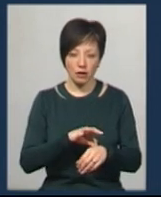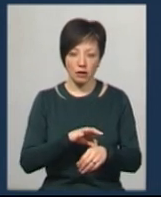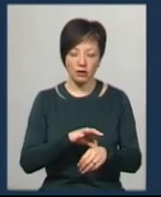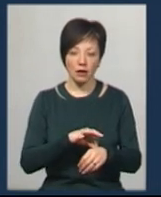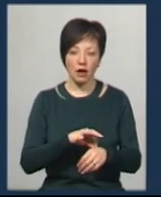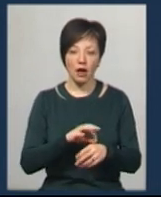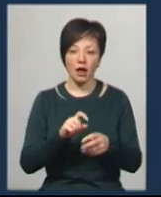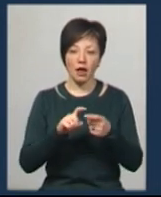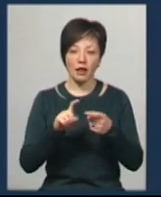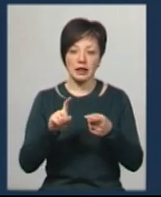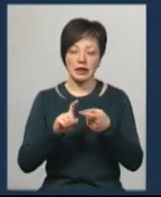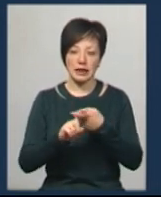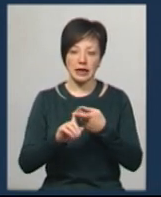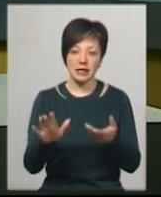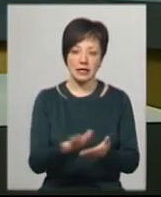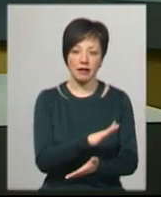дезінфекцію машин.